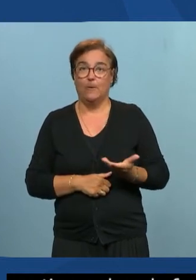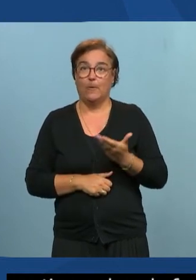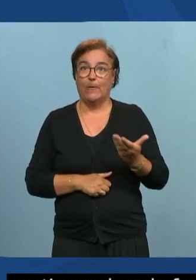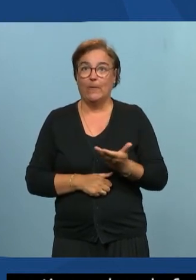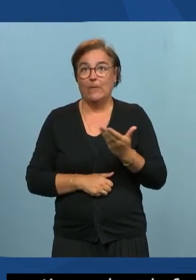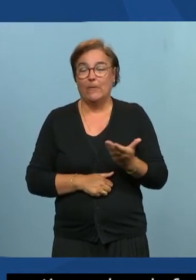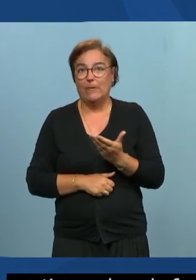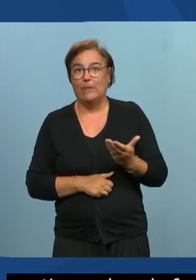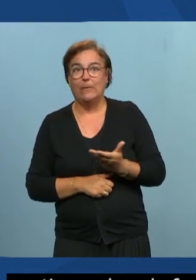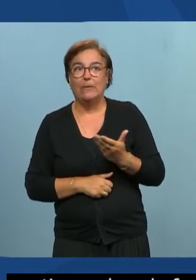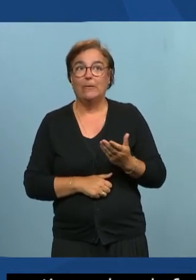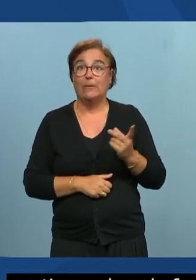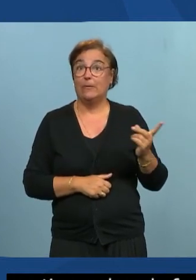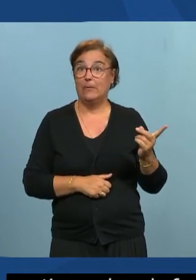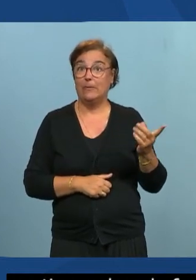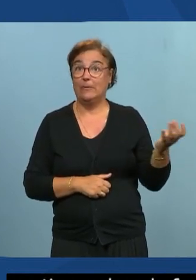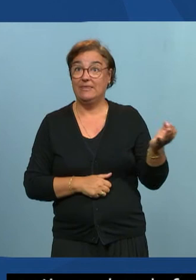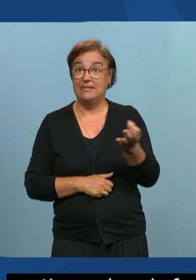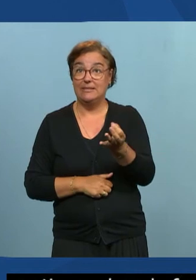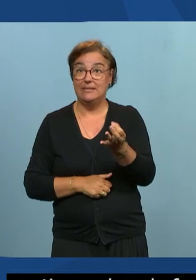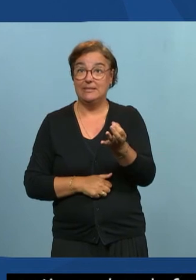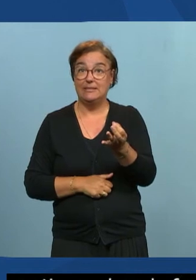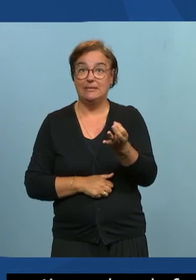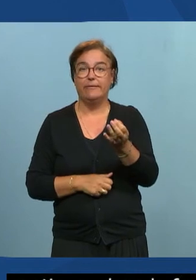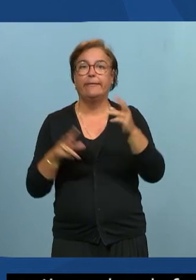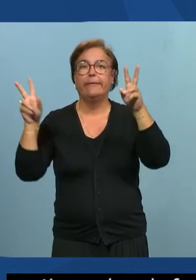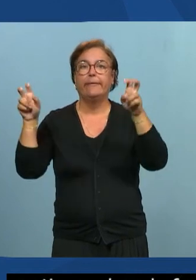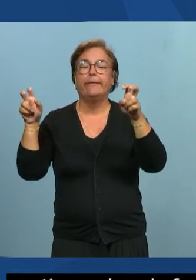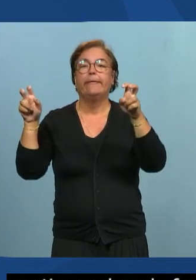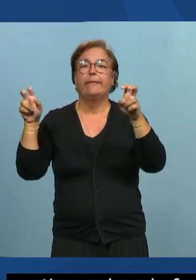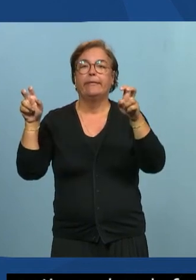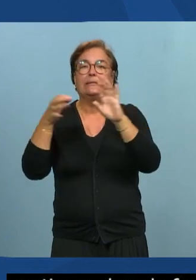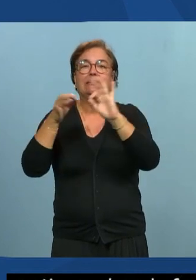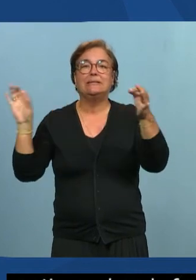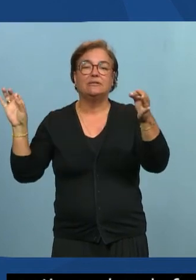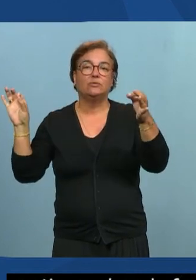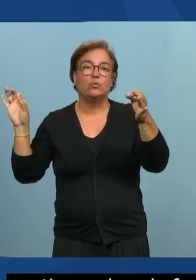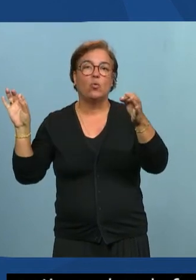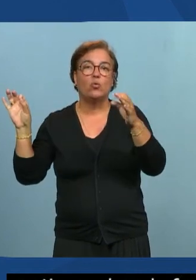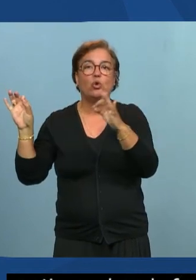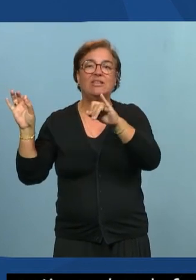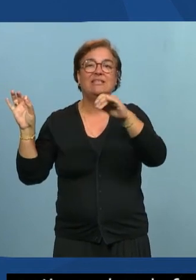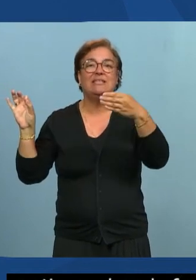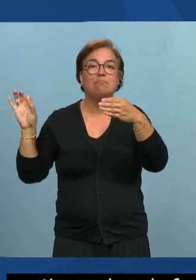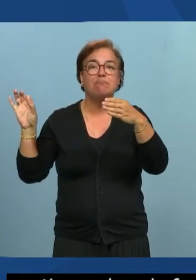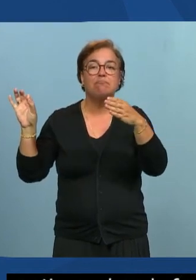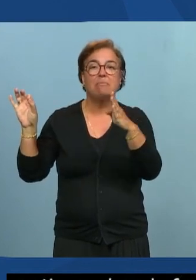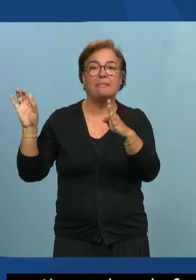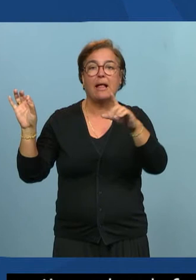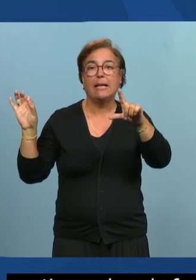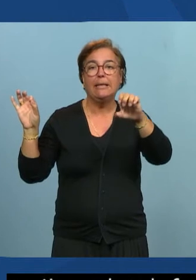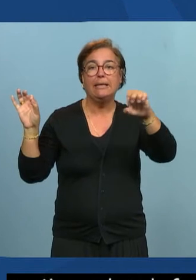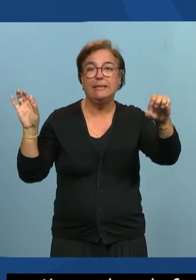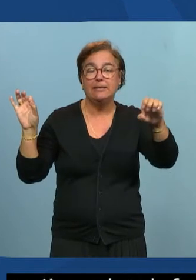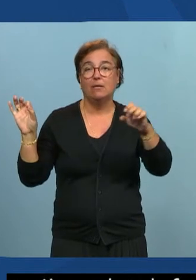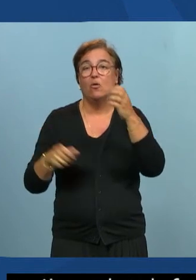il nous a parlé, il a commencé avec cette célèbre citation de Tim Berners-Lee qu'on a souvent utilisée comme